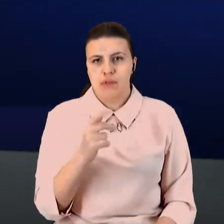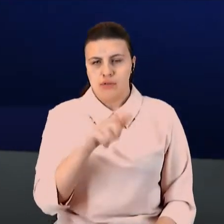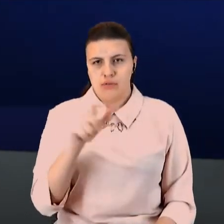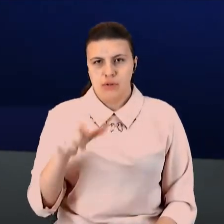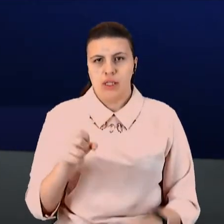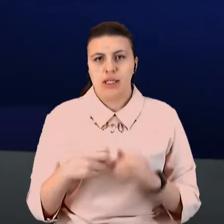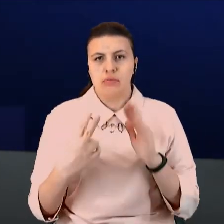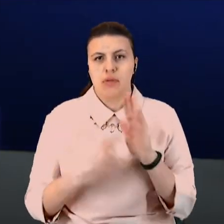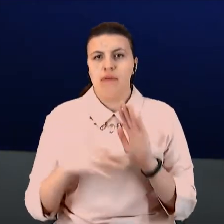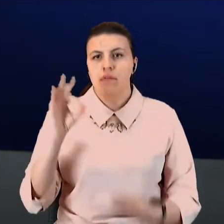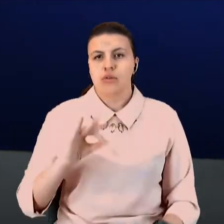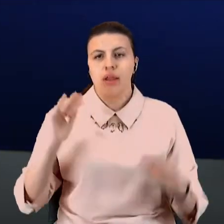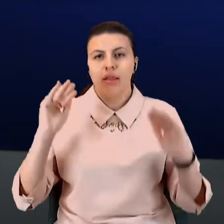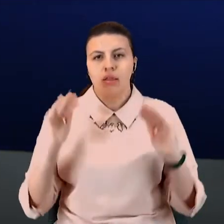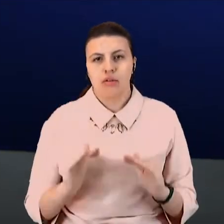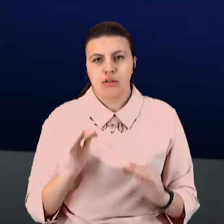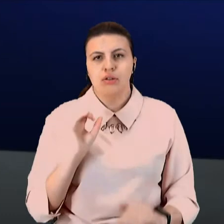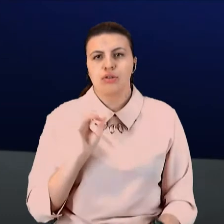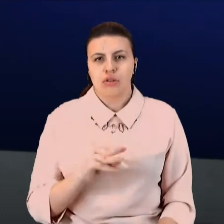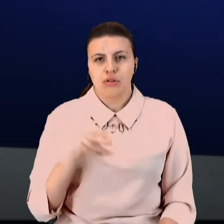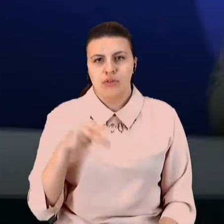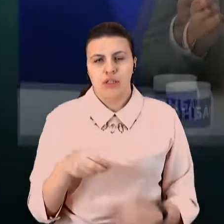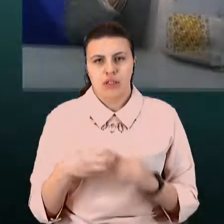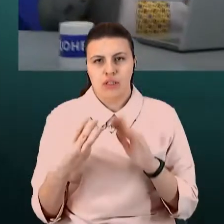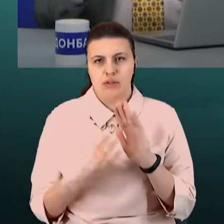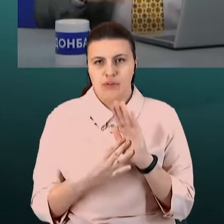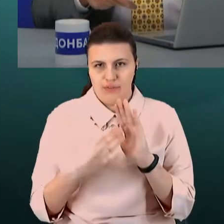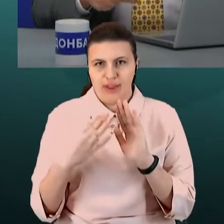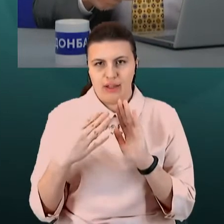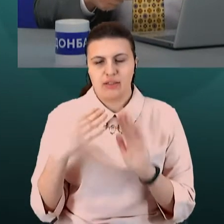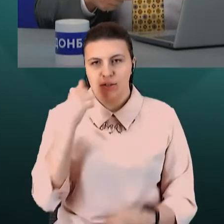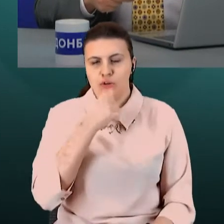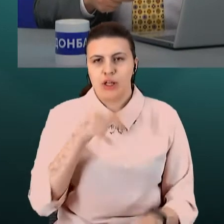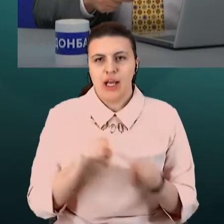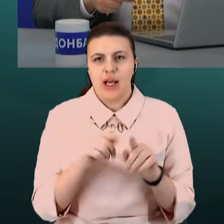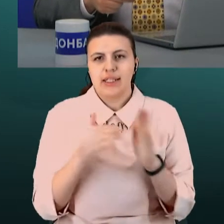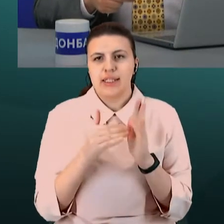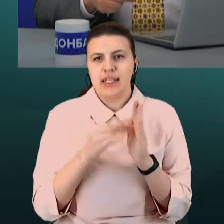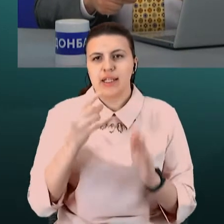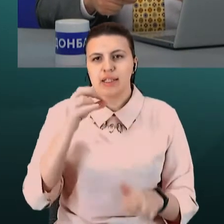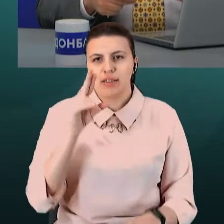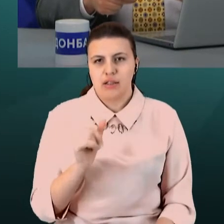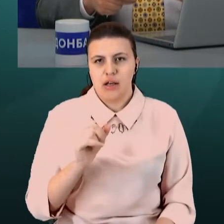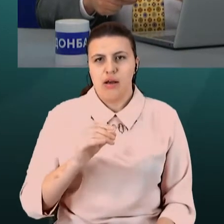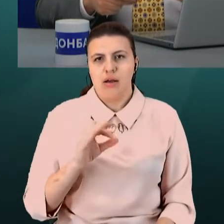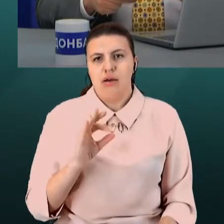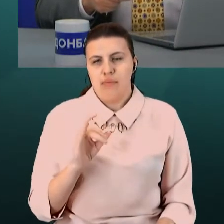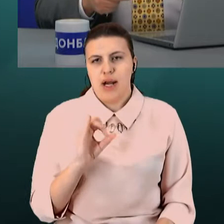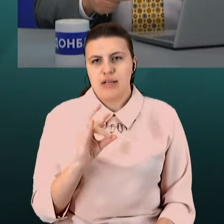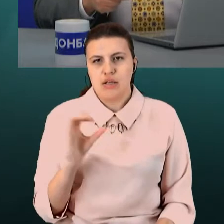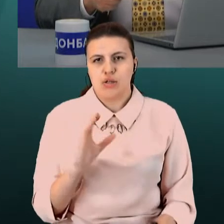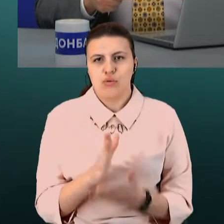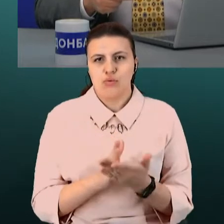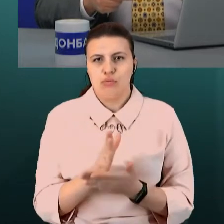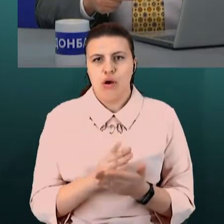% нижче, ніж у 2019 році. Таку статистику на своєму сайті наводить пресслужба Донецької облдержадміністрації.